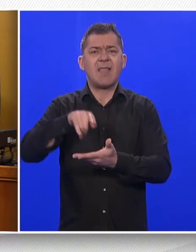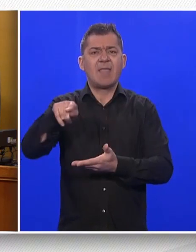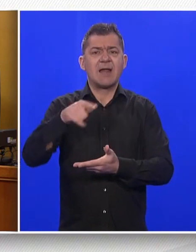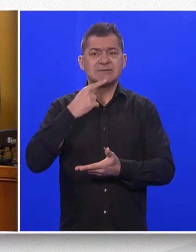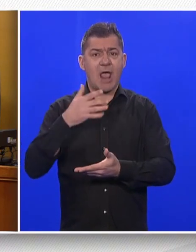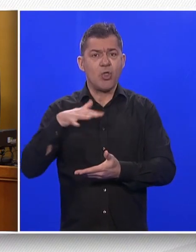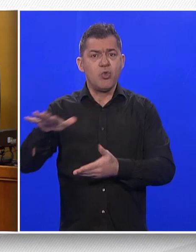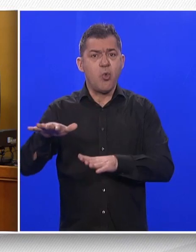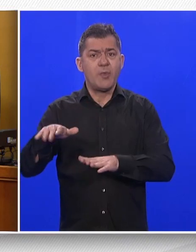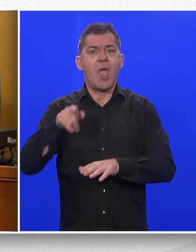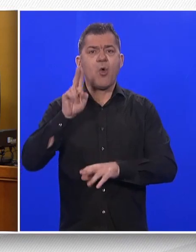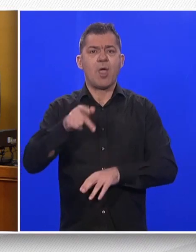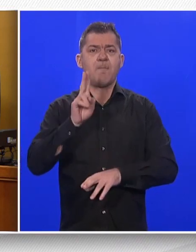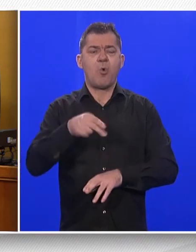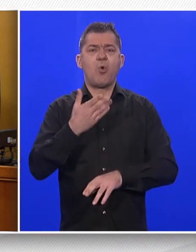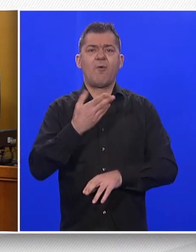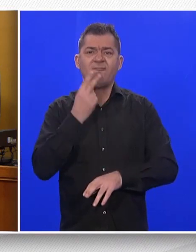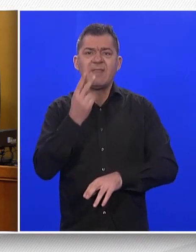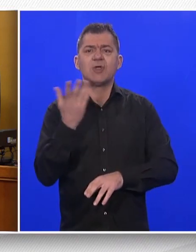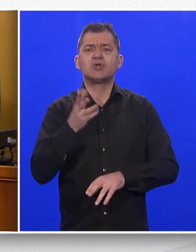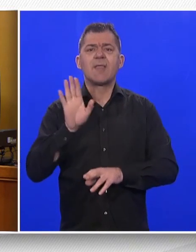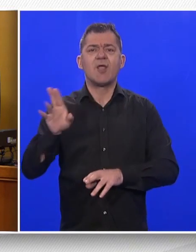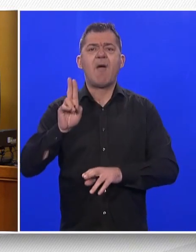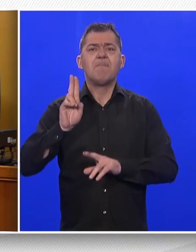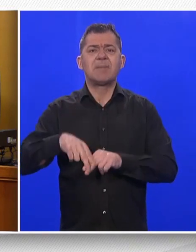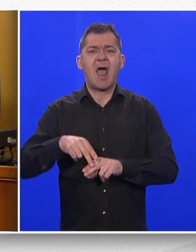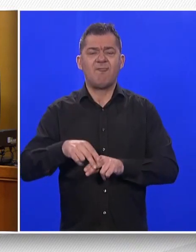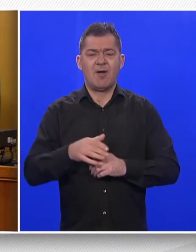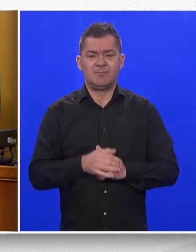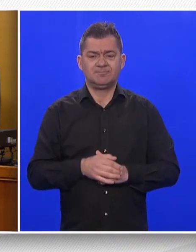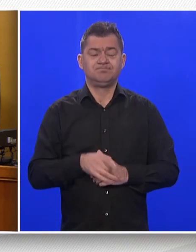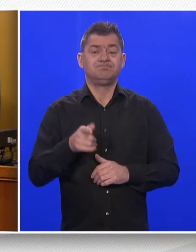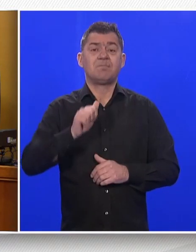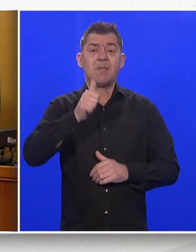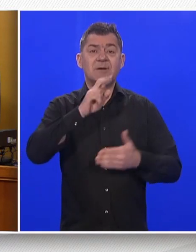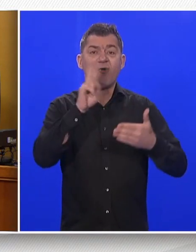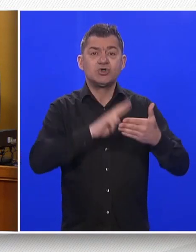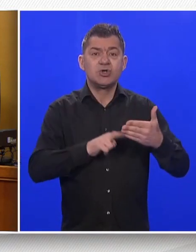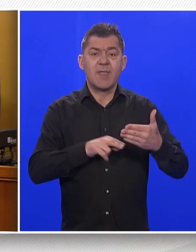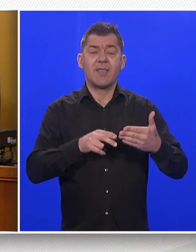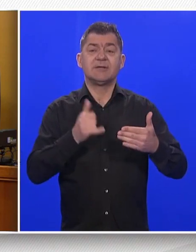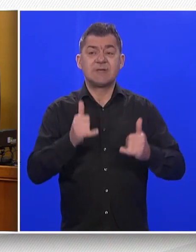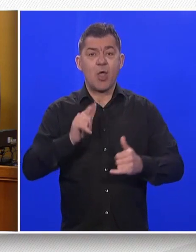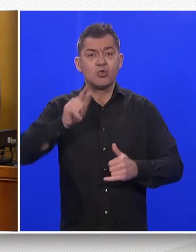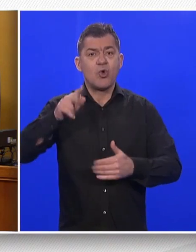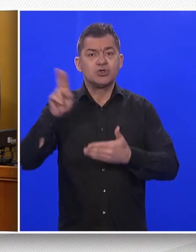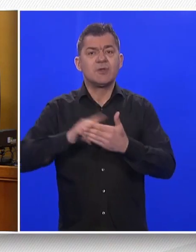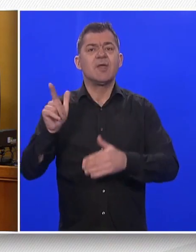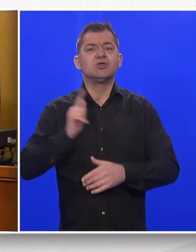im mogao pomoći u ostvarivanju njihovih prava. Budući da je ovo prvo čitanje, vidjet ćemo još do drugog čitanja, hoće li se neke